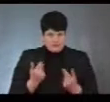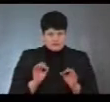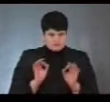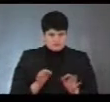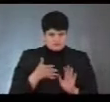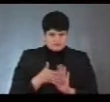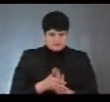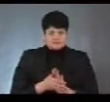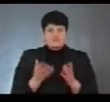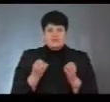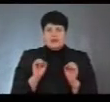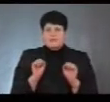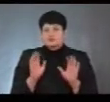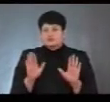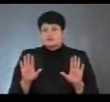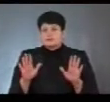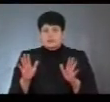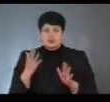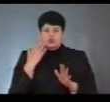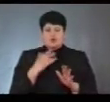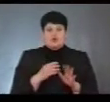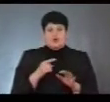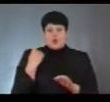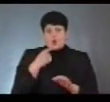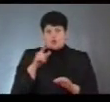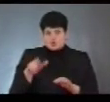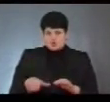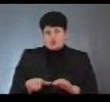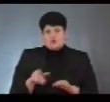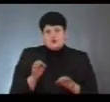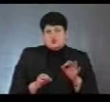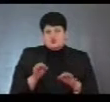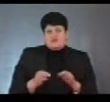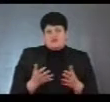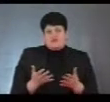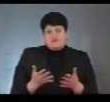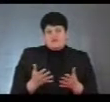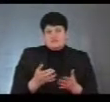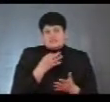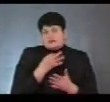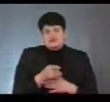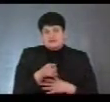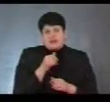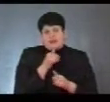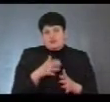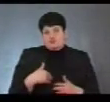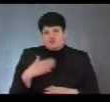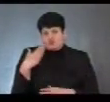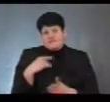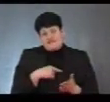звісно. Ще може бути варіант, коли особа визнана судом недієздатною, відповідно, також вона не має права голосувати і вона виключається з реєстру.